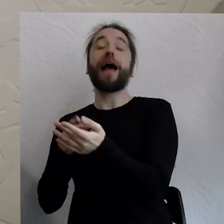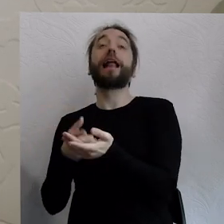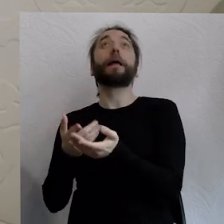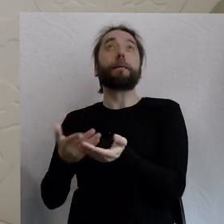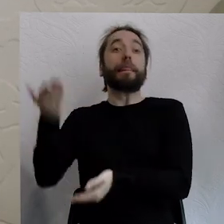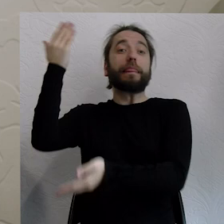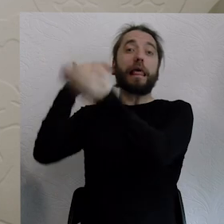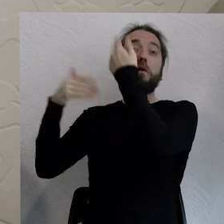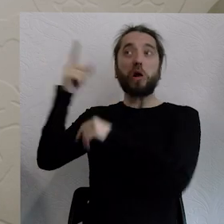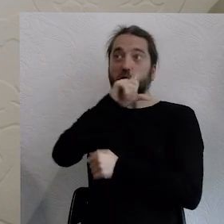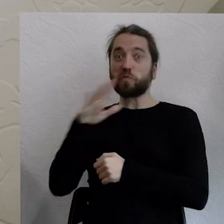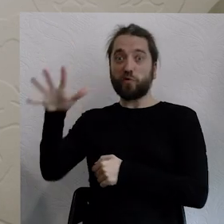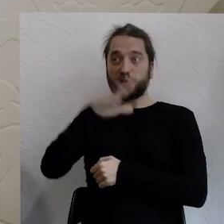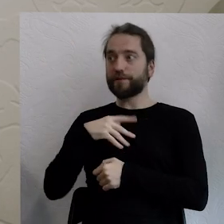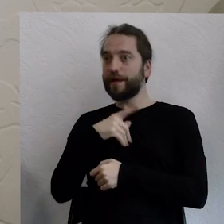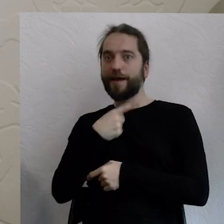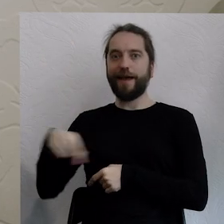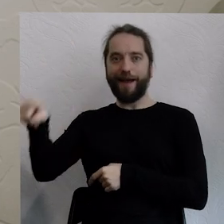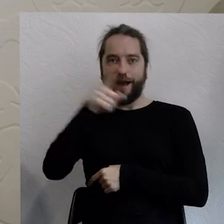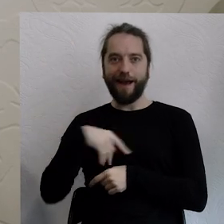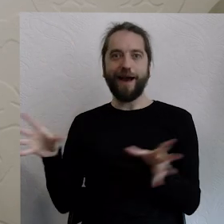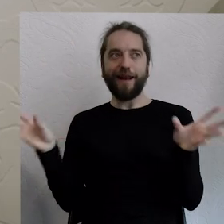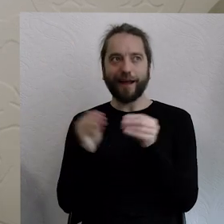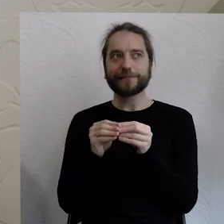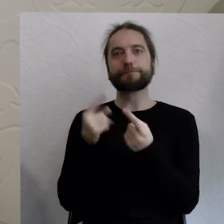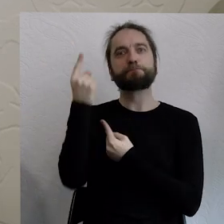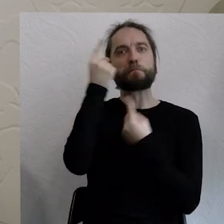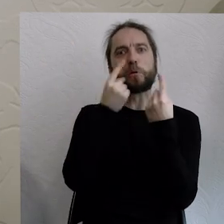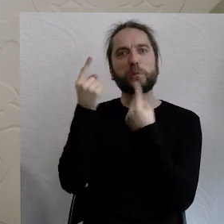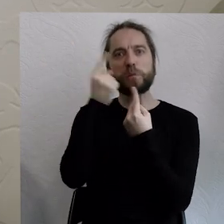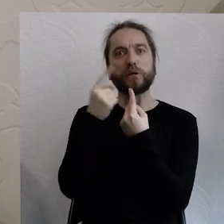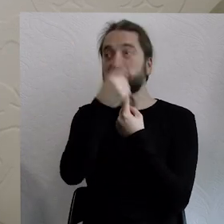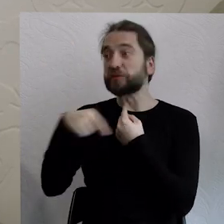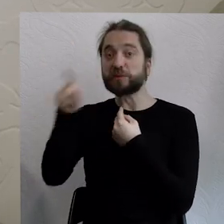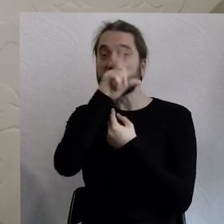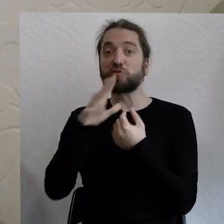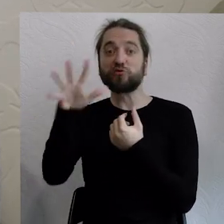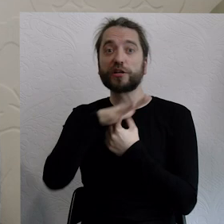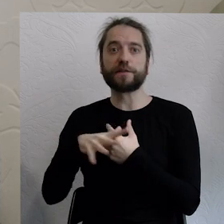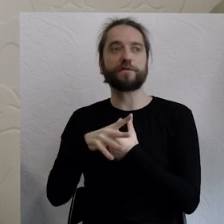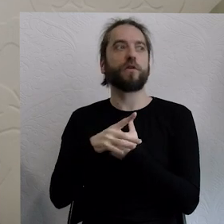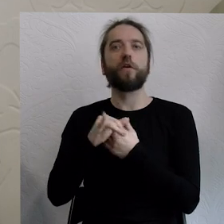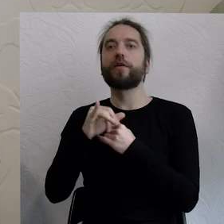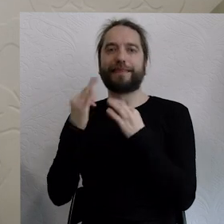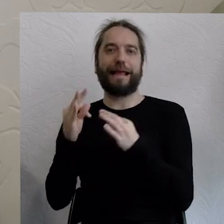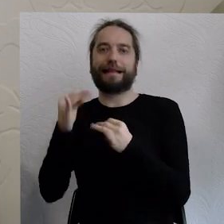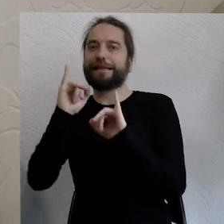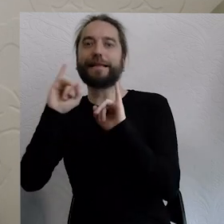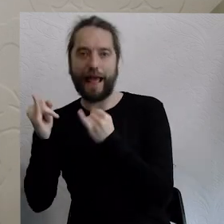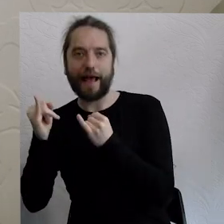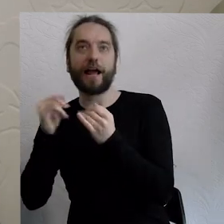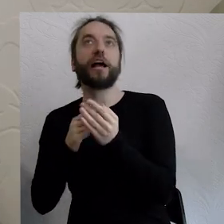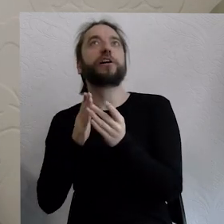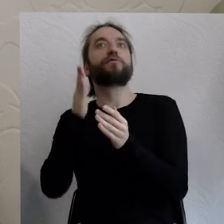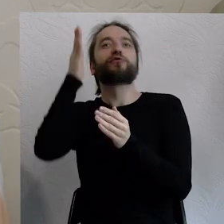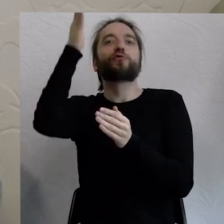dawno nie usiedliśmy razem do tego, żeby wspólnie się zastanowić, jakim społeczeństwem jesteśmy, jakim chcemy być i jakie wartości nas łączą.